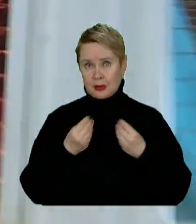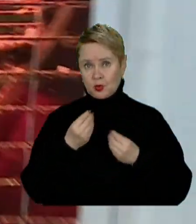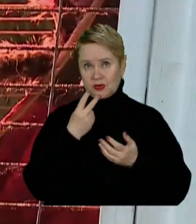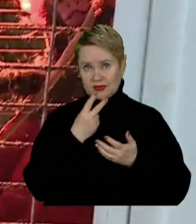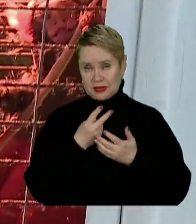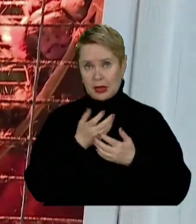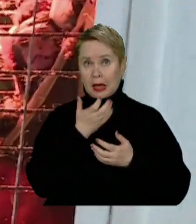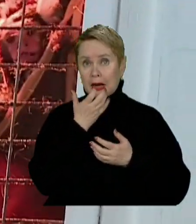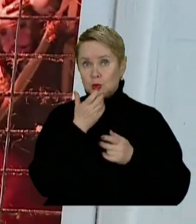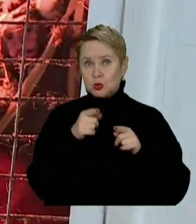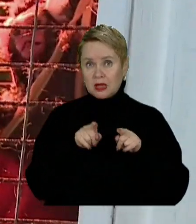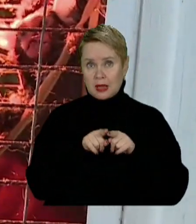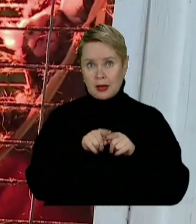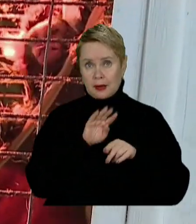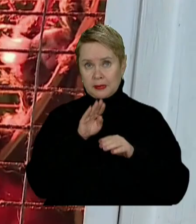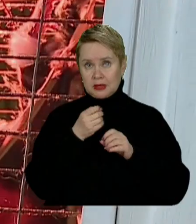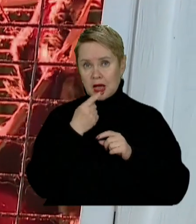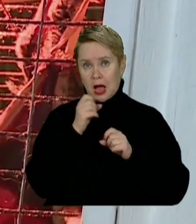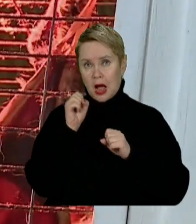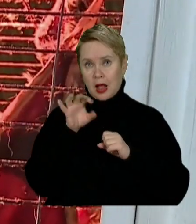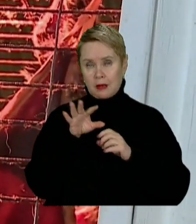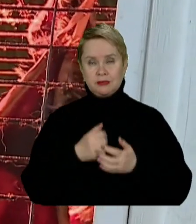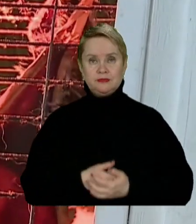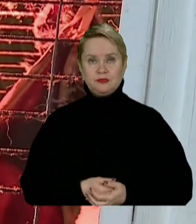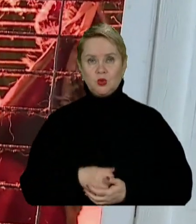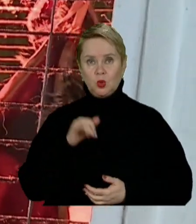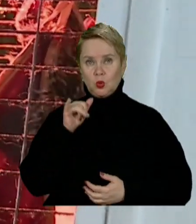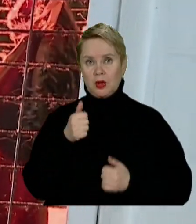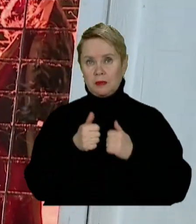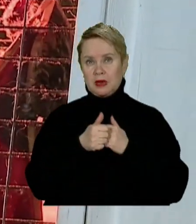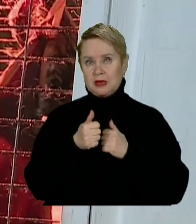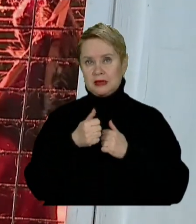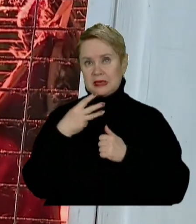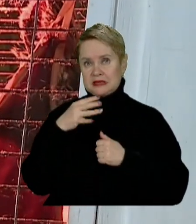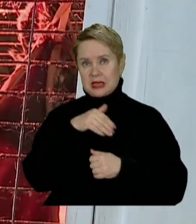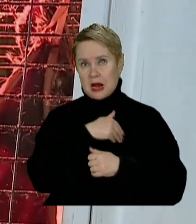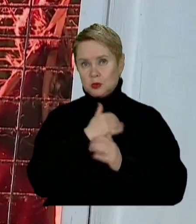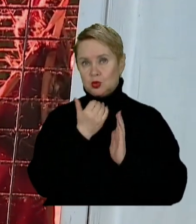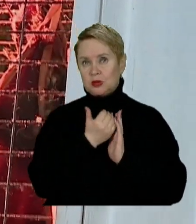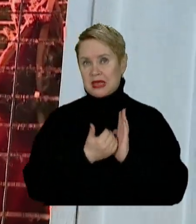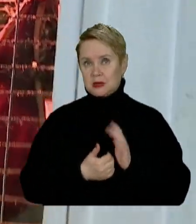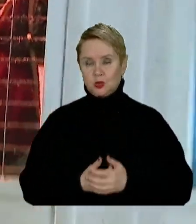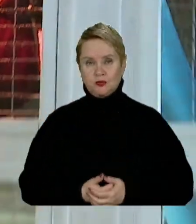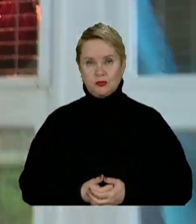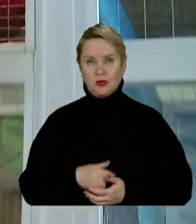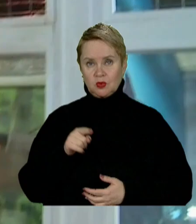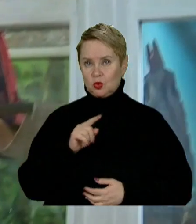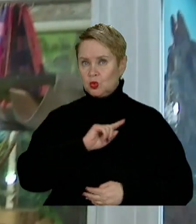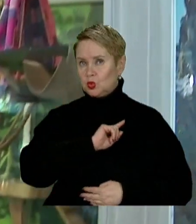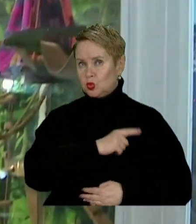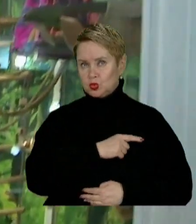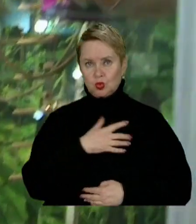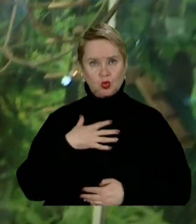вони гріються під інфрачервоною лампою. Там у них біля 30 градусів по Цельсію, і вони дуже